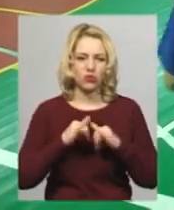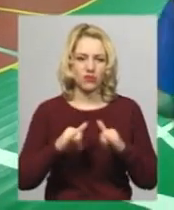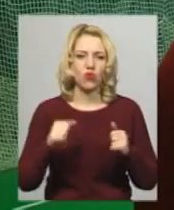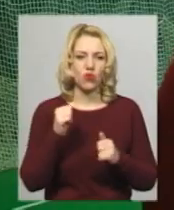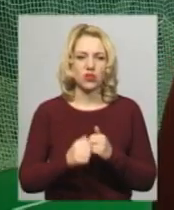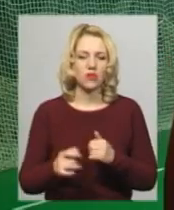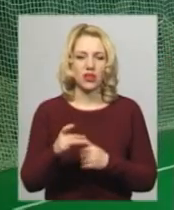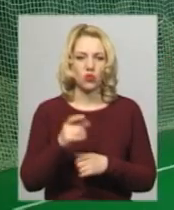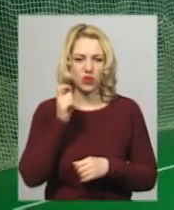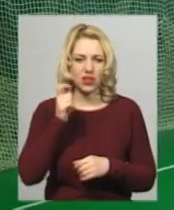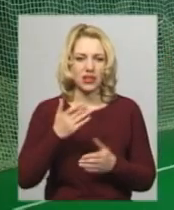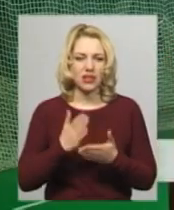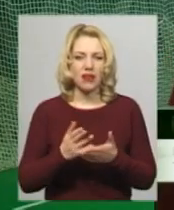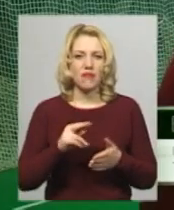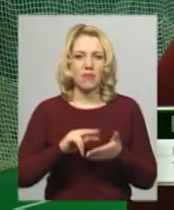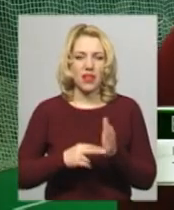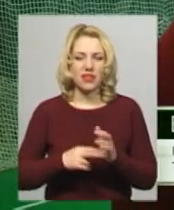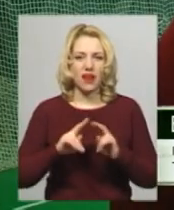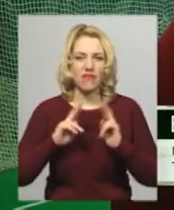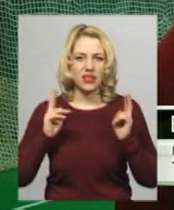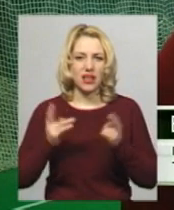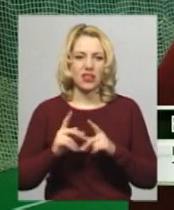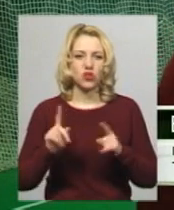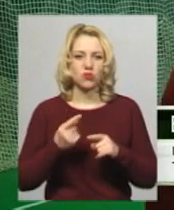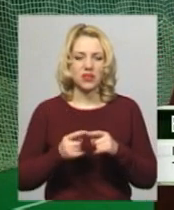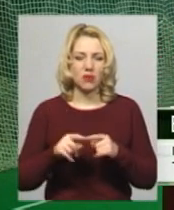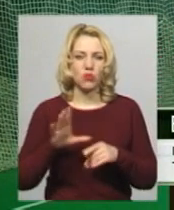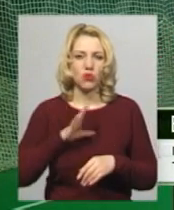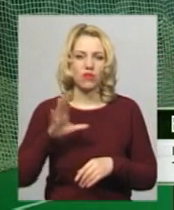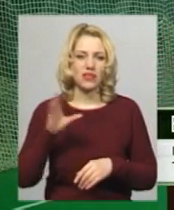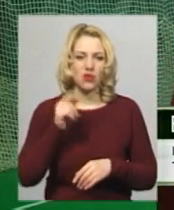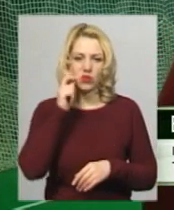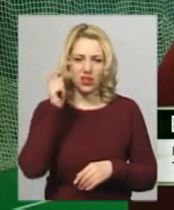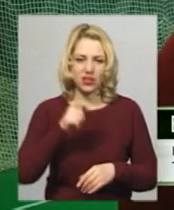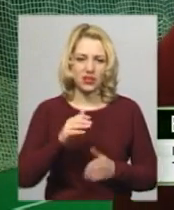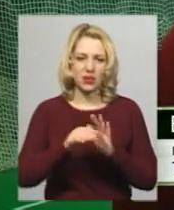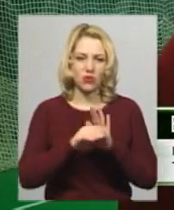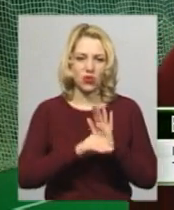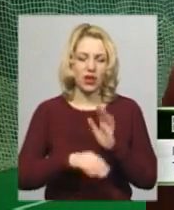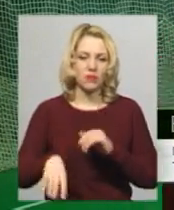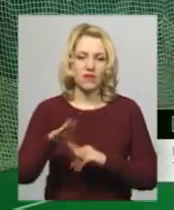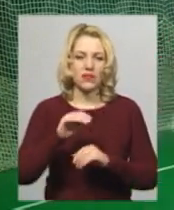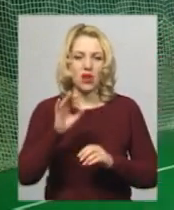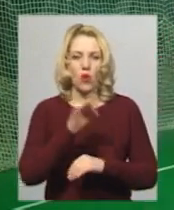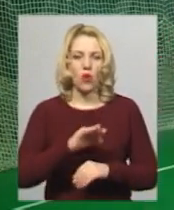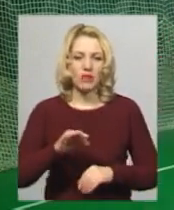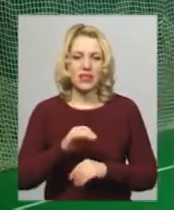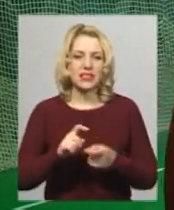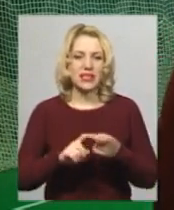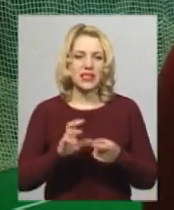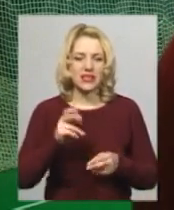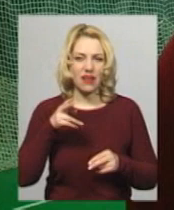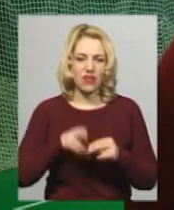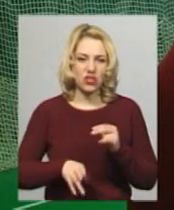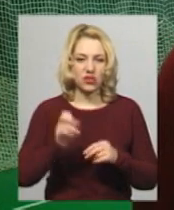України. Є в планах федерації, щоб це було всеукраїнським. Програма була у всіх областях і завершити в Києві